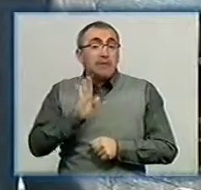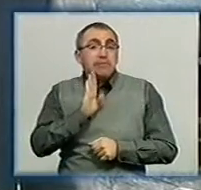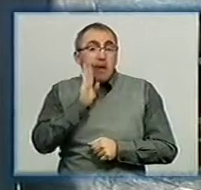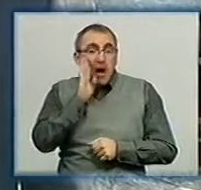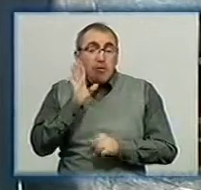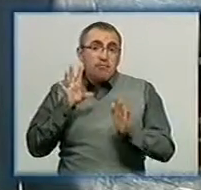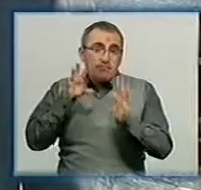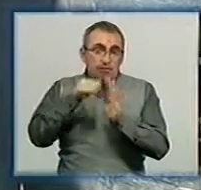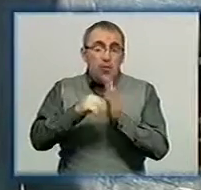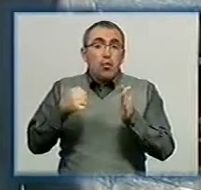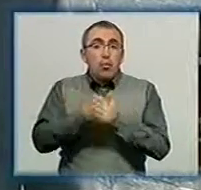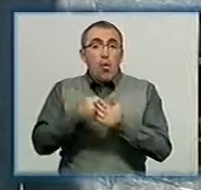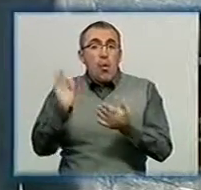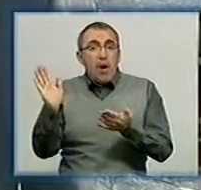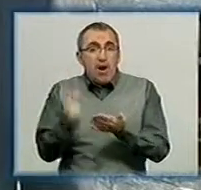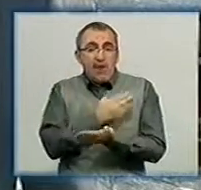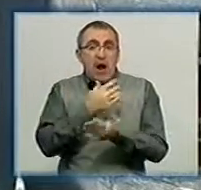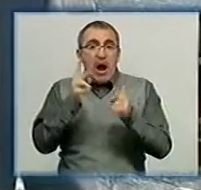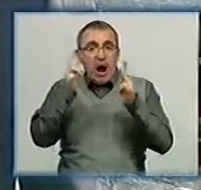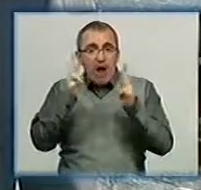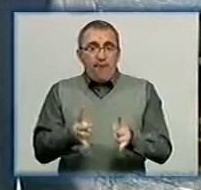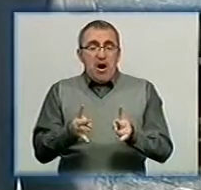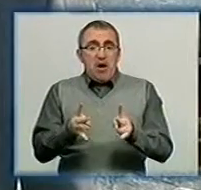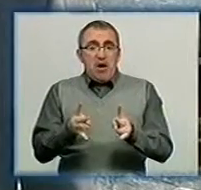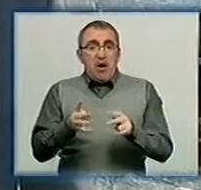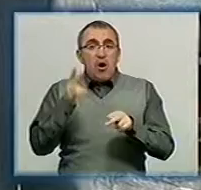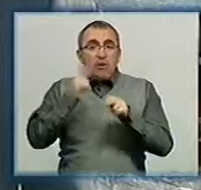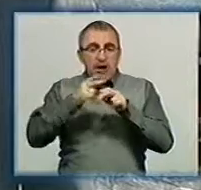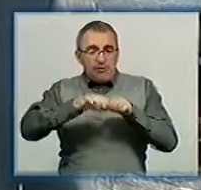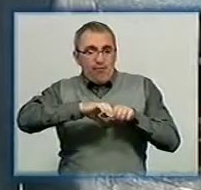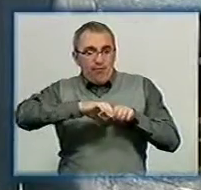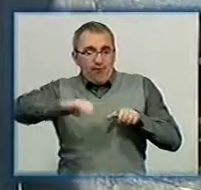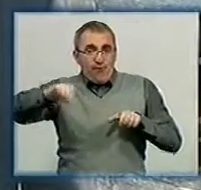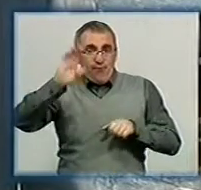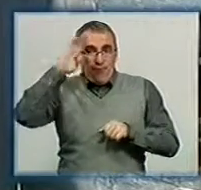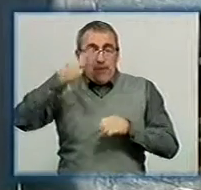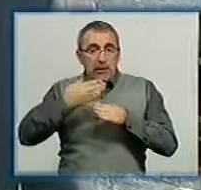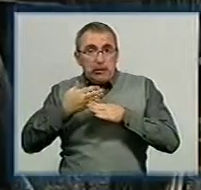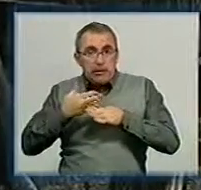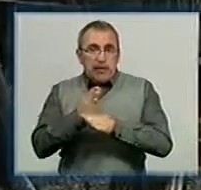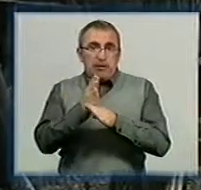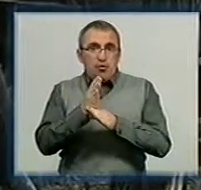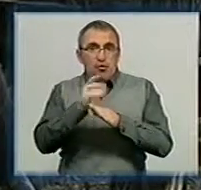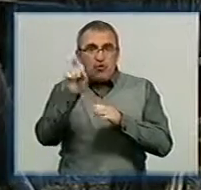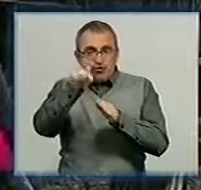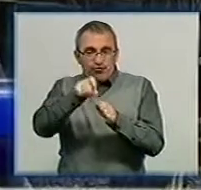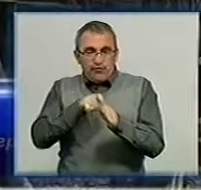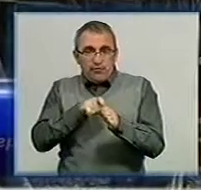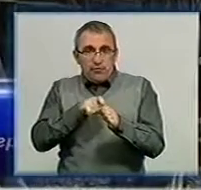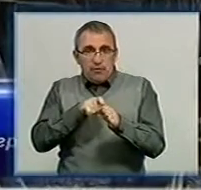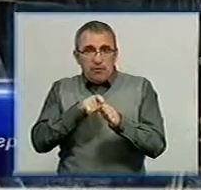безпосередньо до ліквідації аварії на стальному водопроводі, який тріснув по зварному шумі. Орієнтовно до